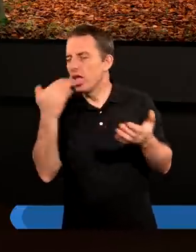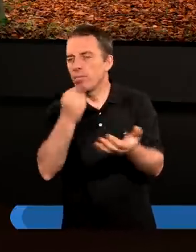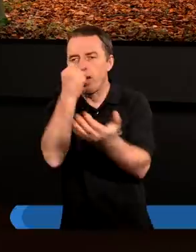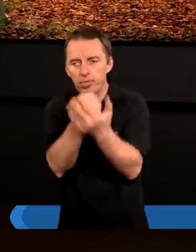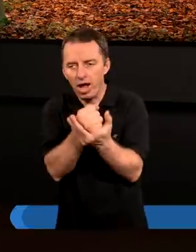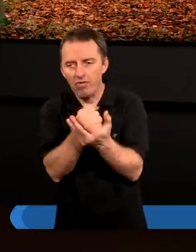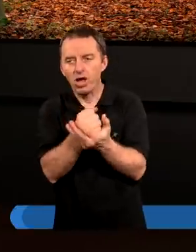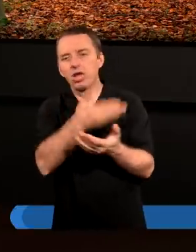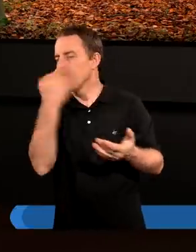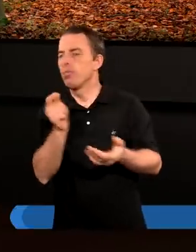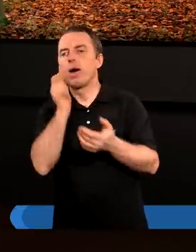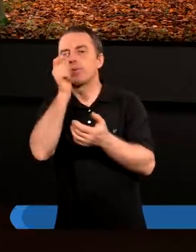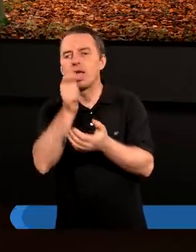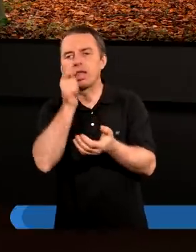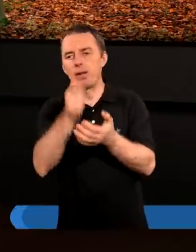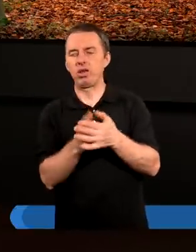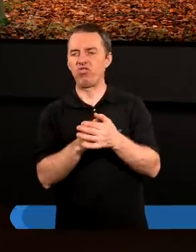prawa, to nie ma przestępstwa.